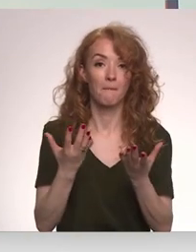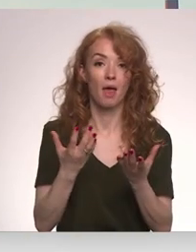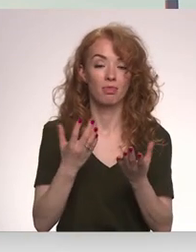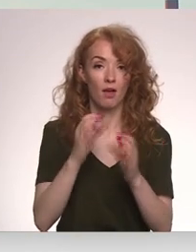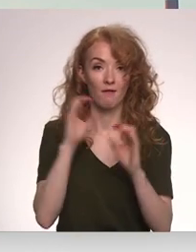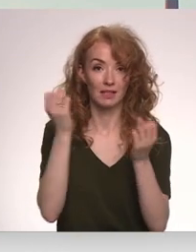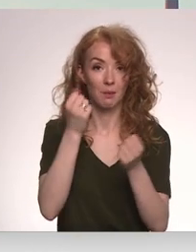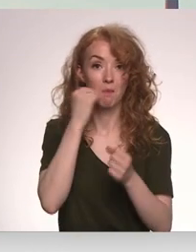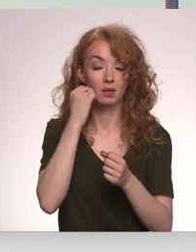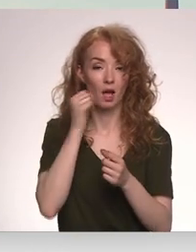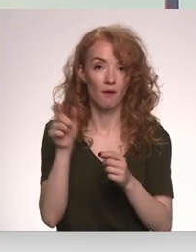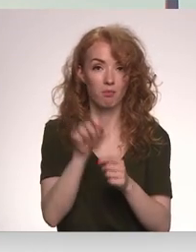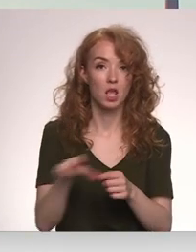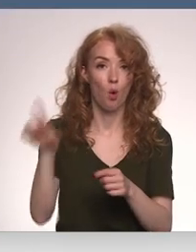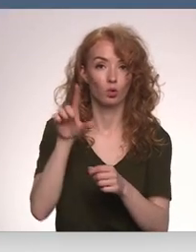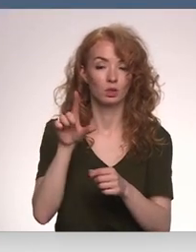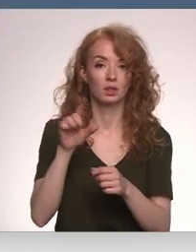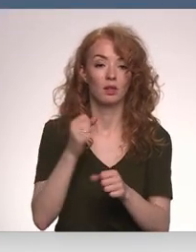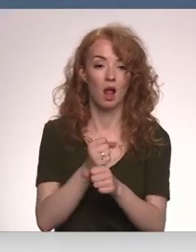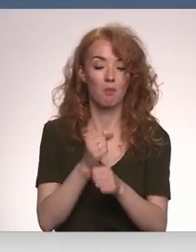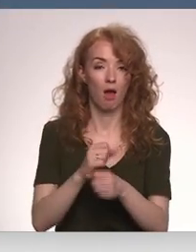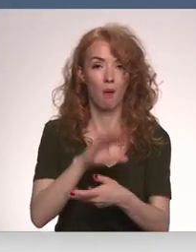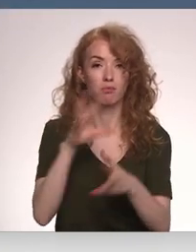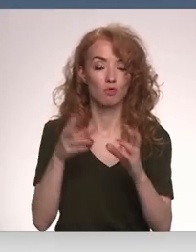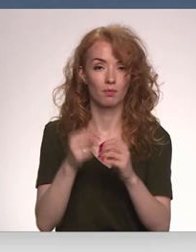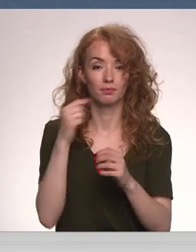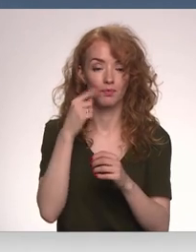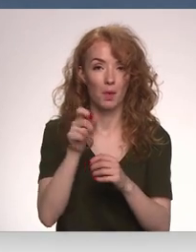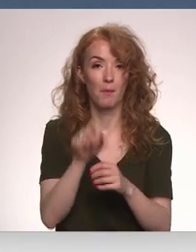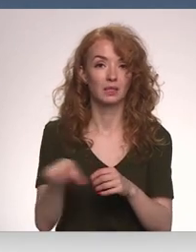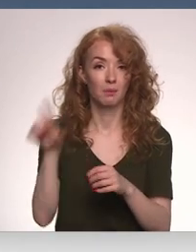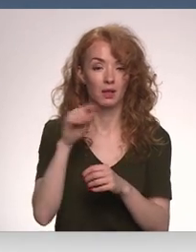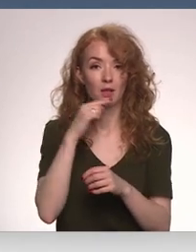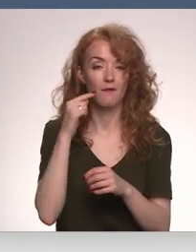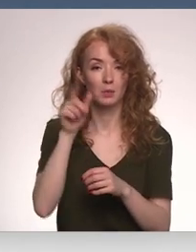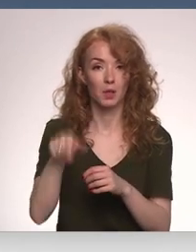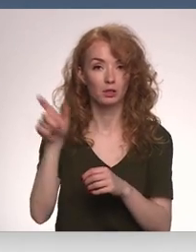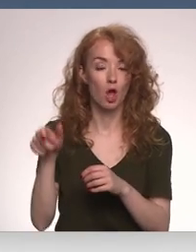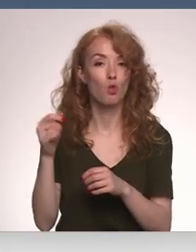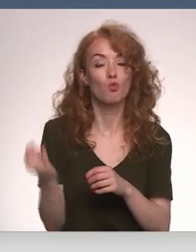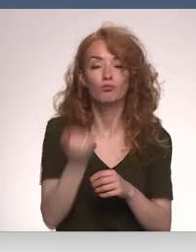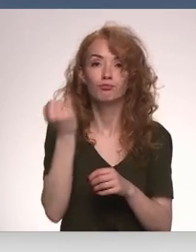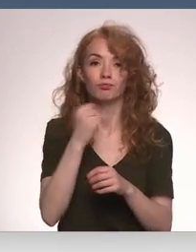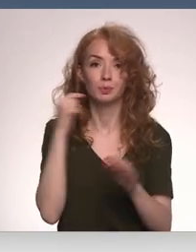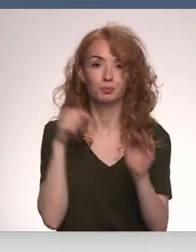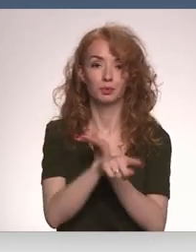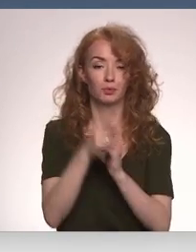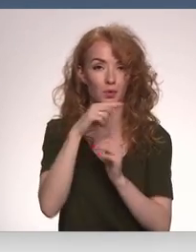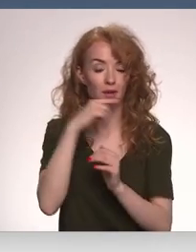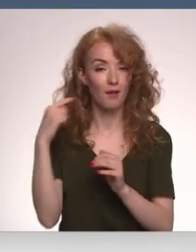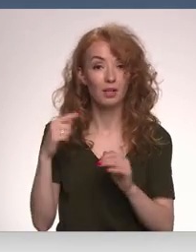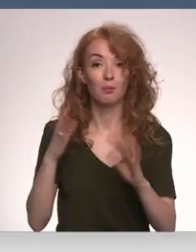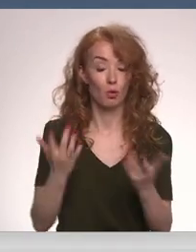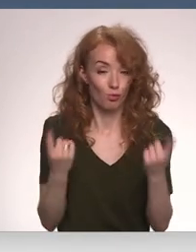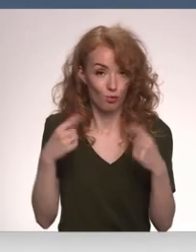Maskavā pieaudzis darba apjoms. Novērota pastiprināt Krievijas pilsoņa interesi par izceļošanu no Krievijas, un